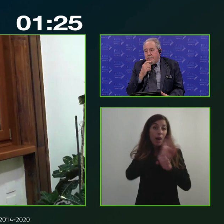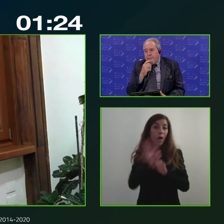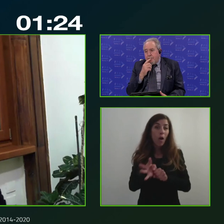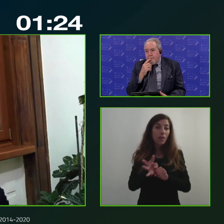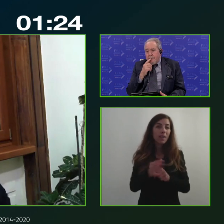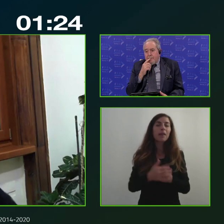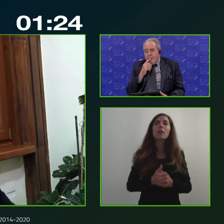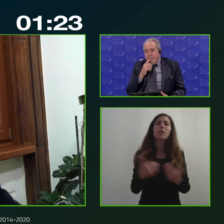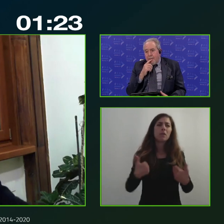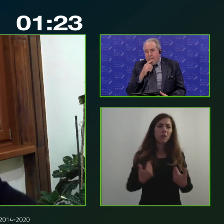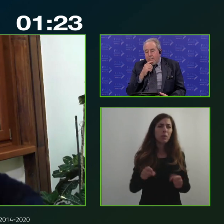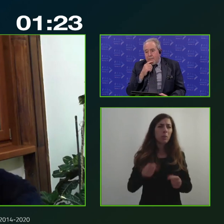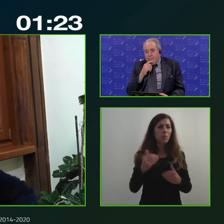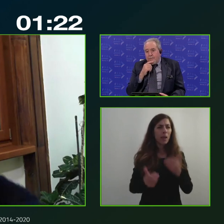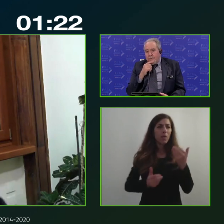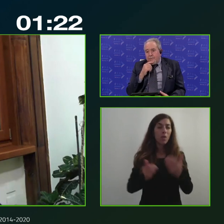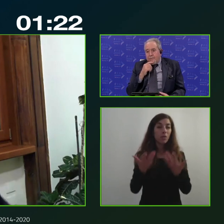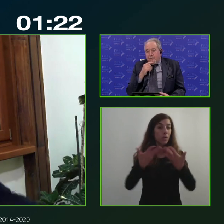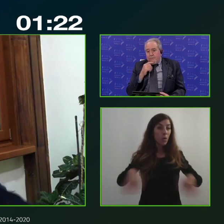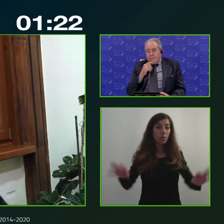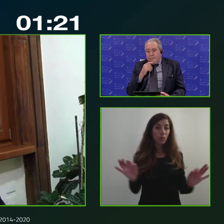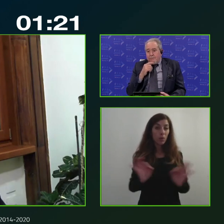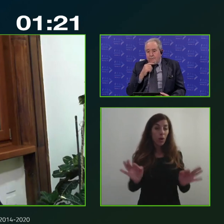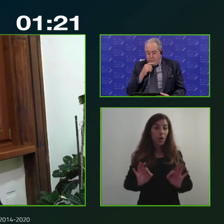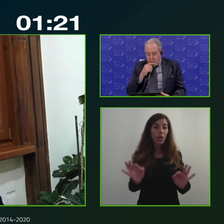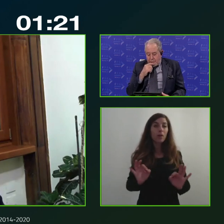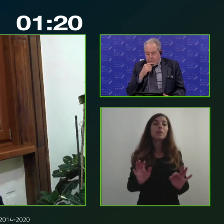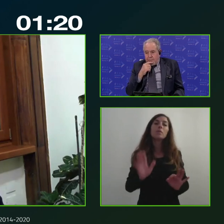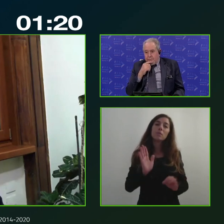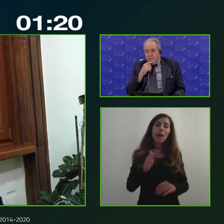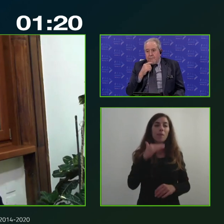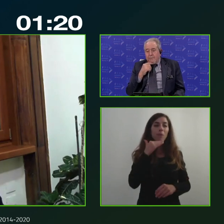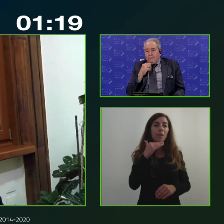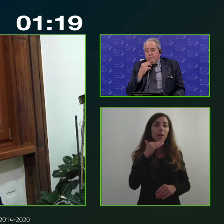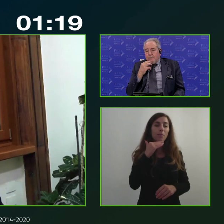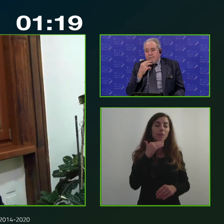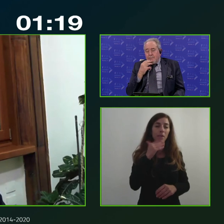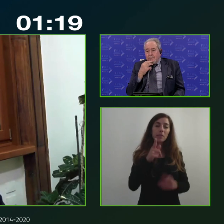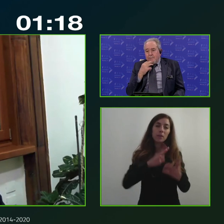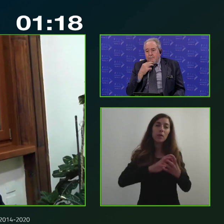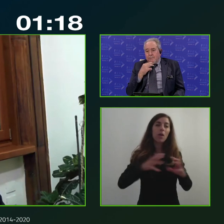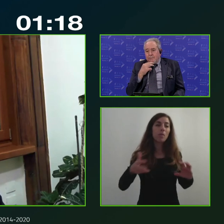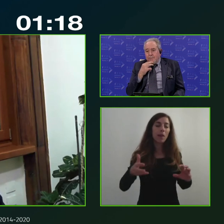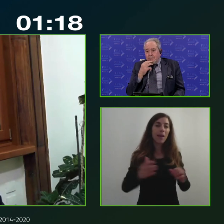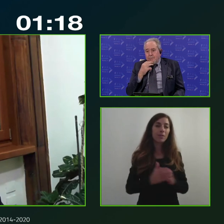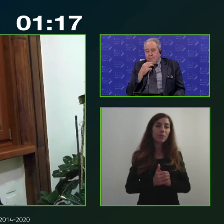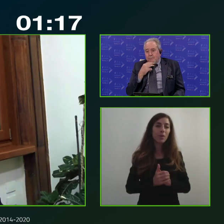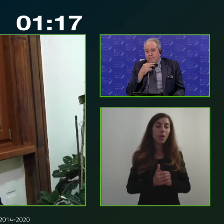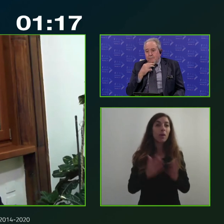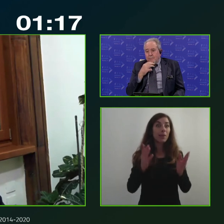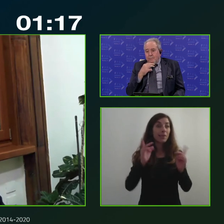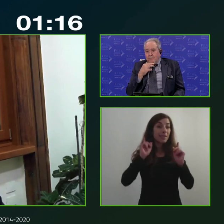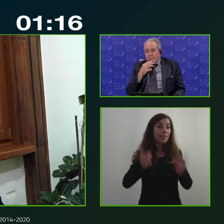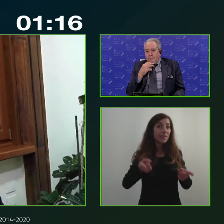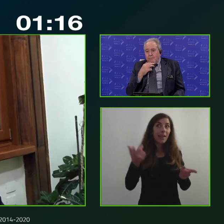dire abbastanza un percorso che ancora non si è concluso però un percorso abbastanza diciamo anche complesso che se non ci fosse